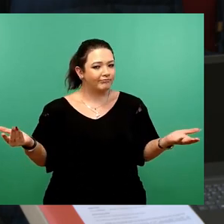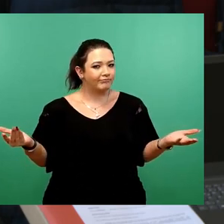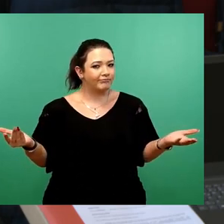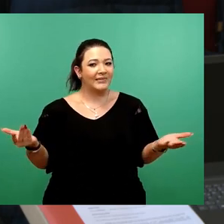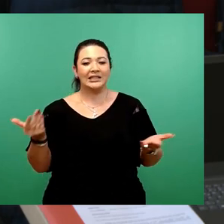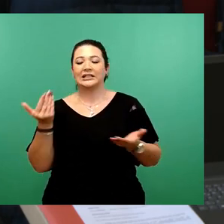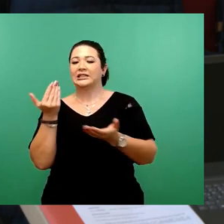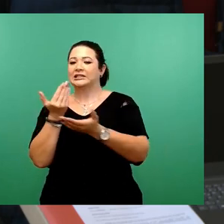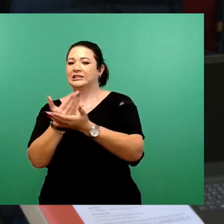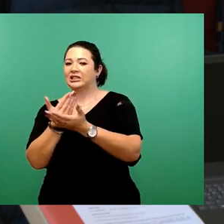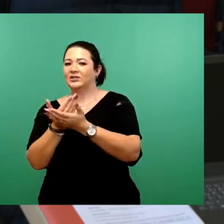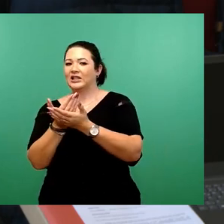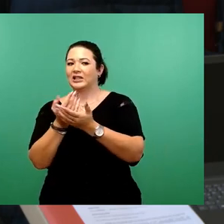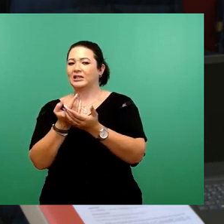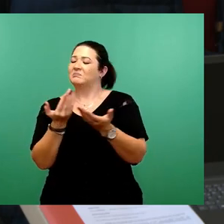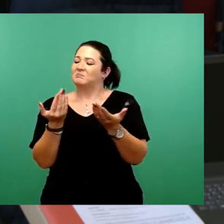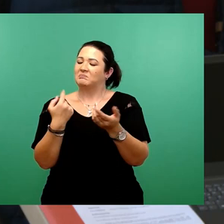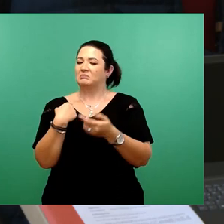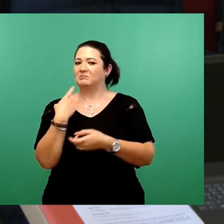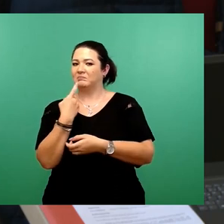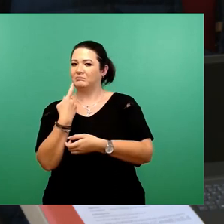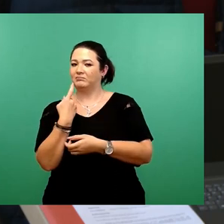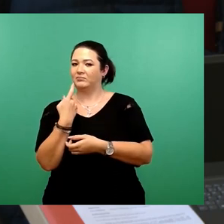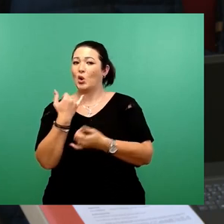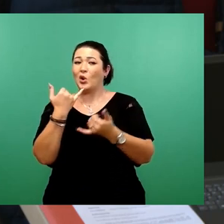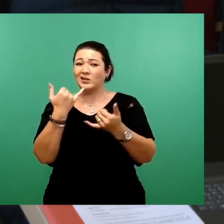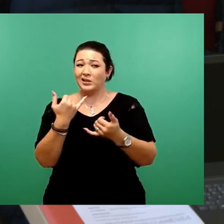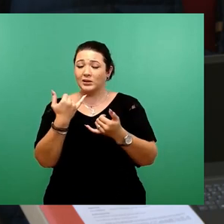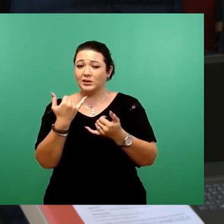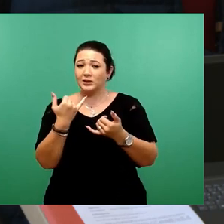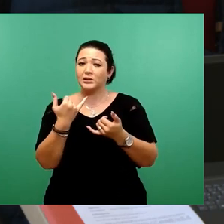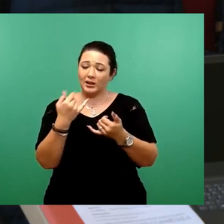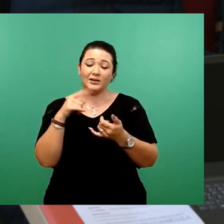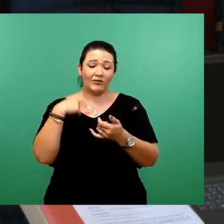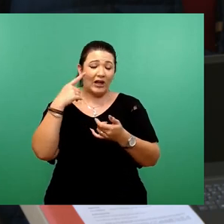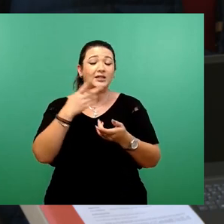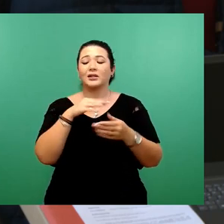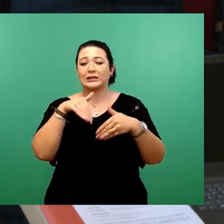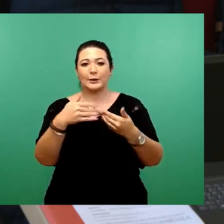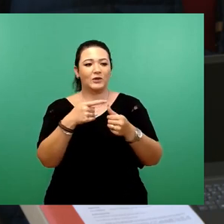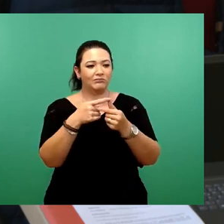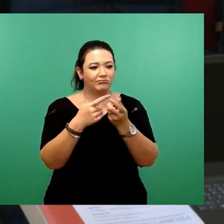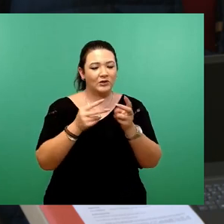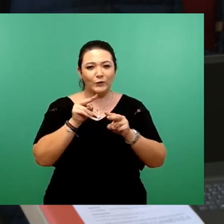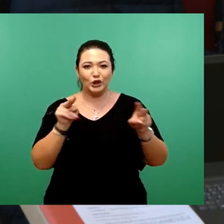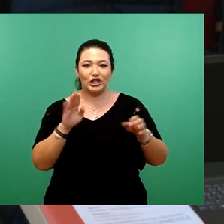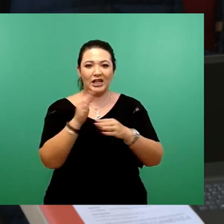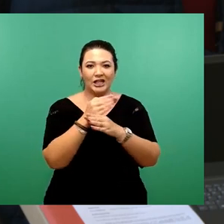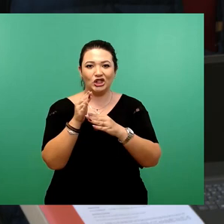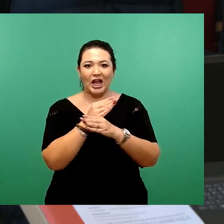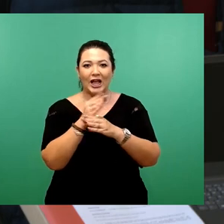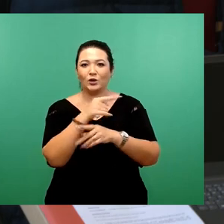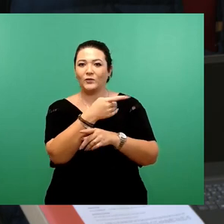eine Entscheidung, bei der, also es gibt dann natürlich auch immer Entscheidungen, wo der Stadtrat dann gefordert ist. Wir müssen eine